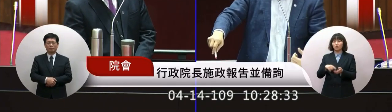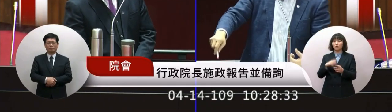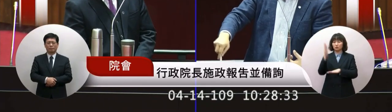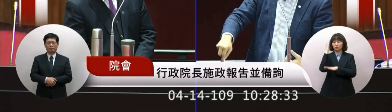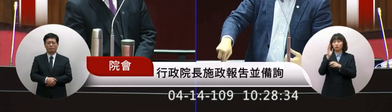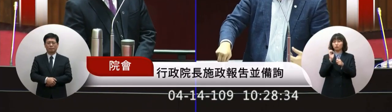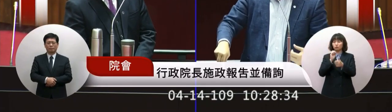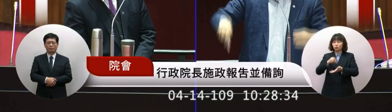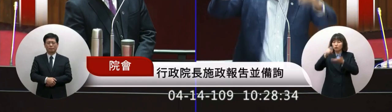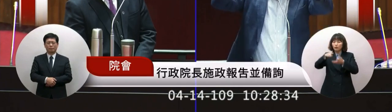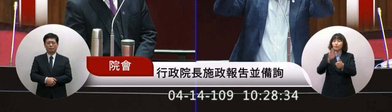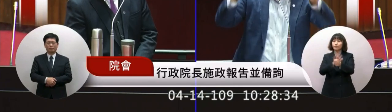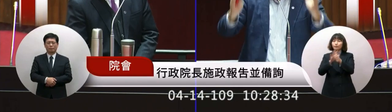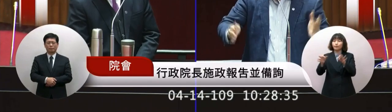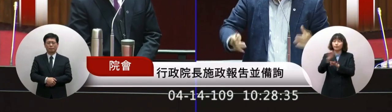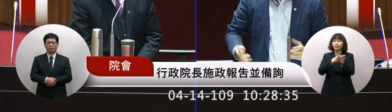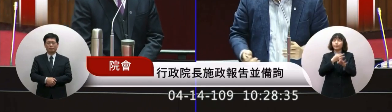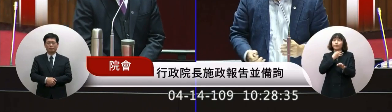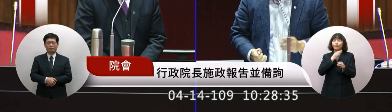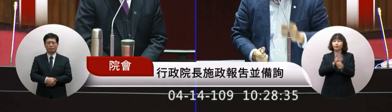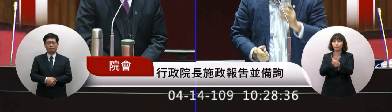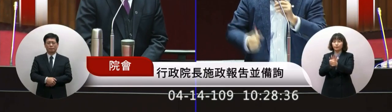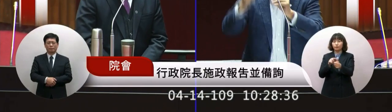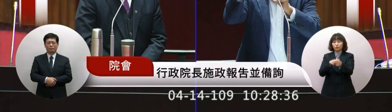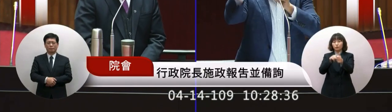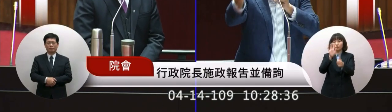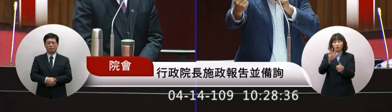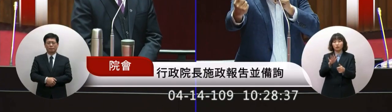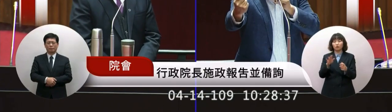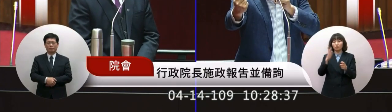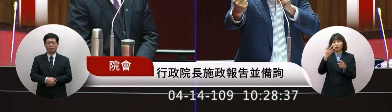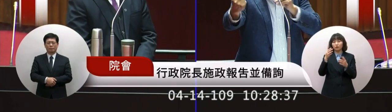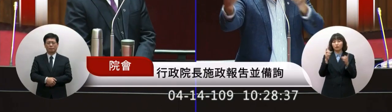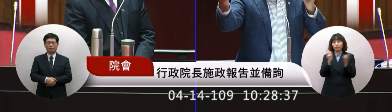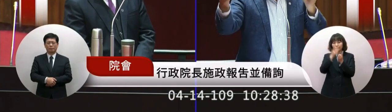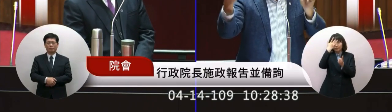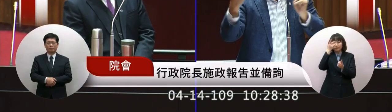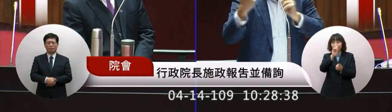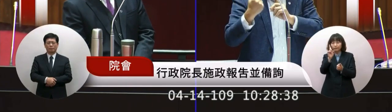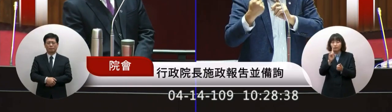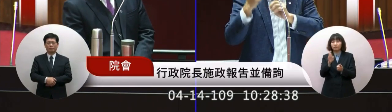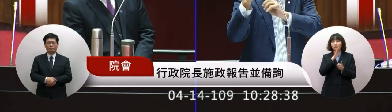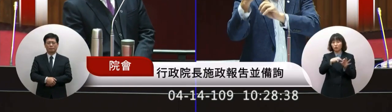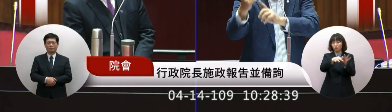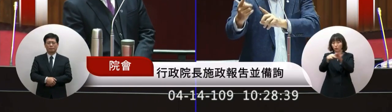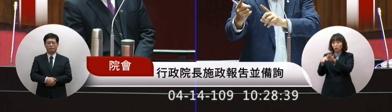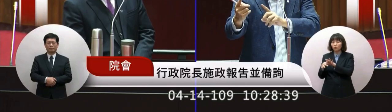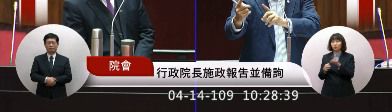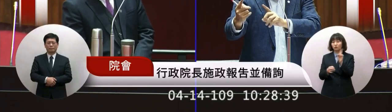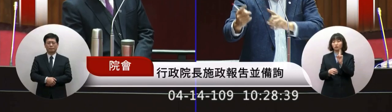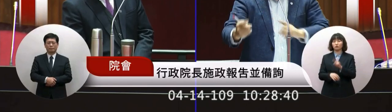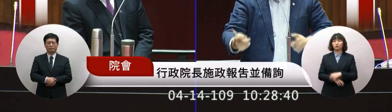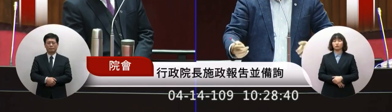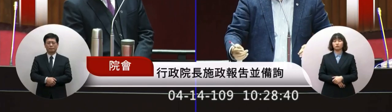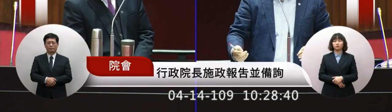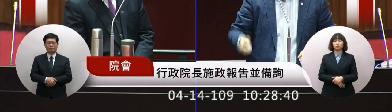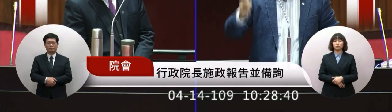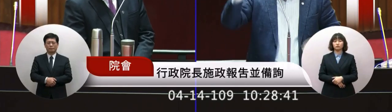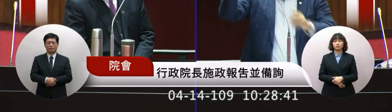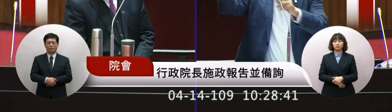紓困那我們要紓困以後呢 就碰到一個問題 環環相扣我剛才跟你說